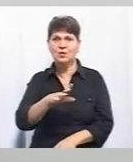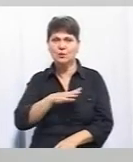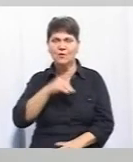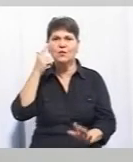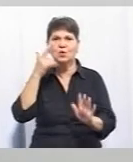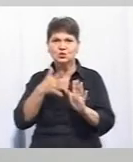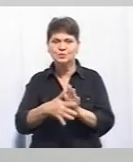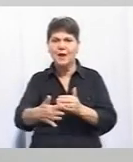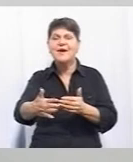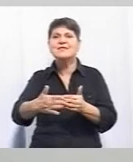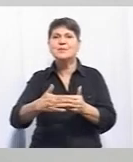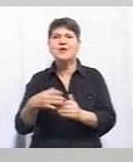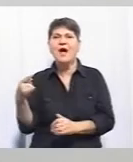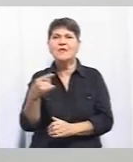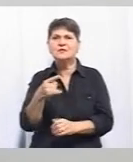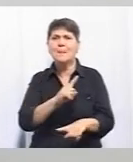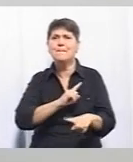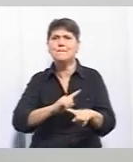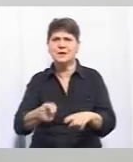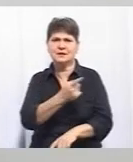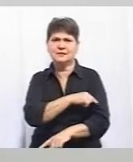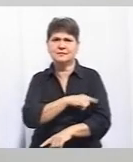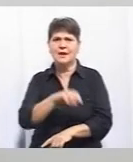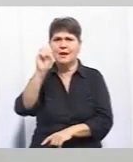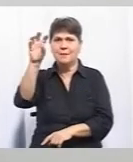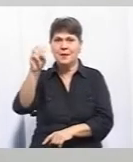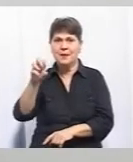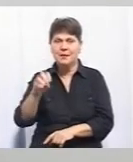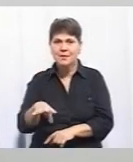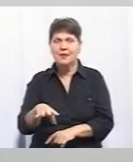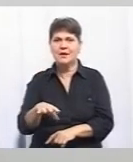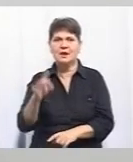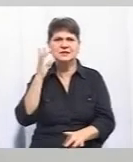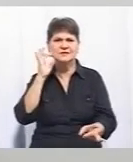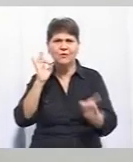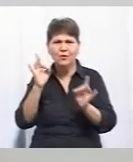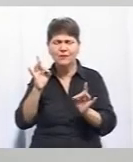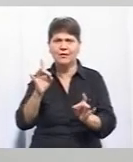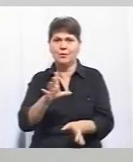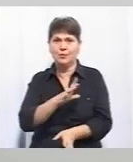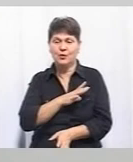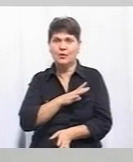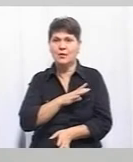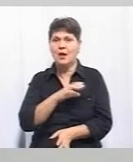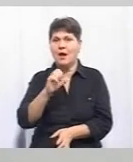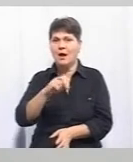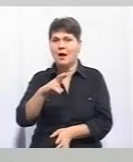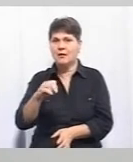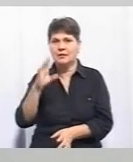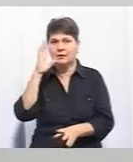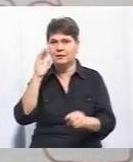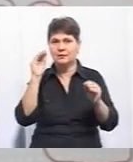розуміючи, що наближається автомобіль оперативний, з проблизковими маячками, звуковою сигналізацією, банально не надав йому